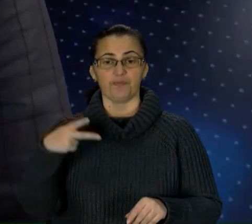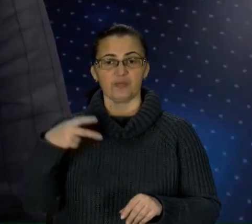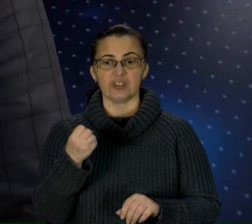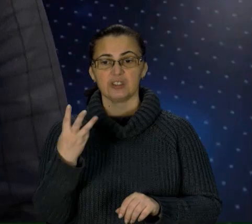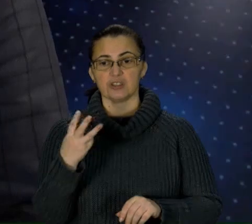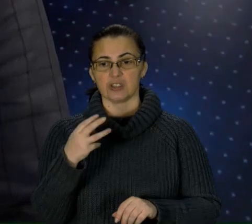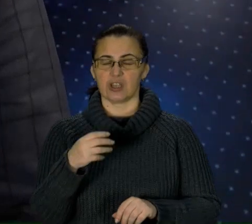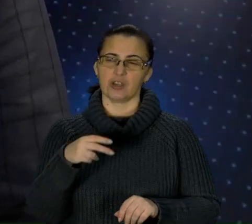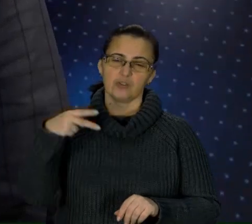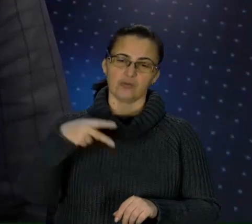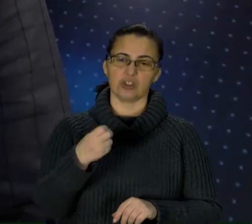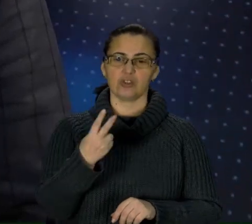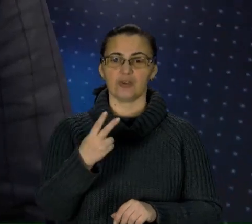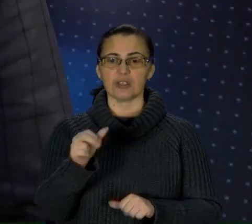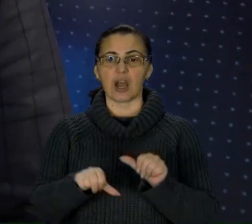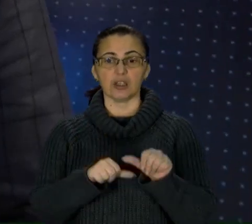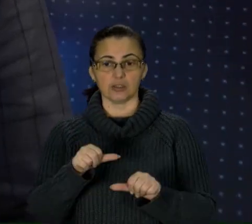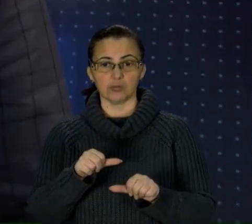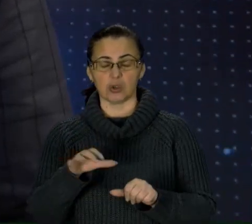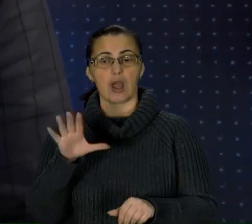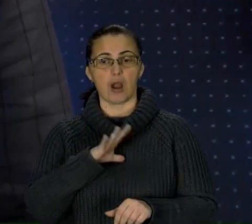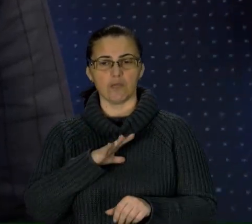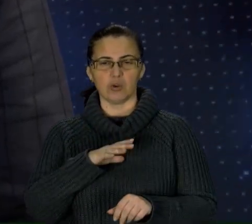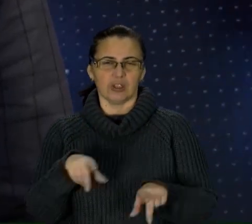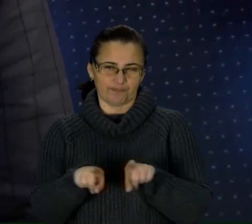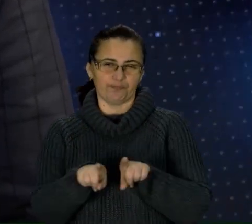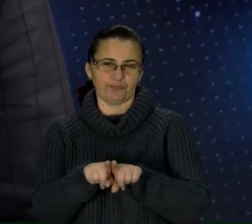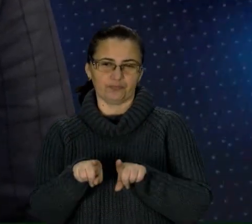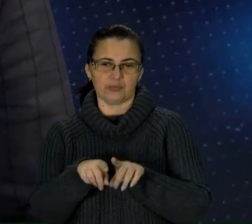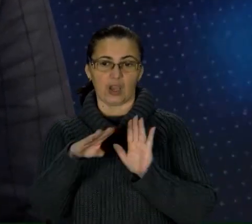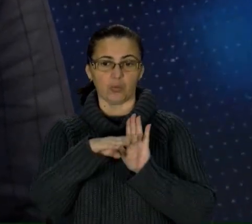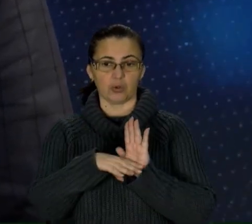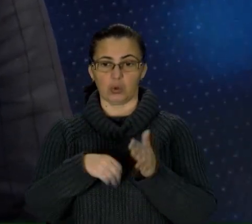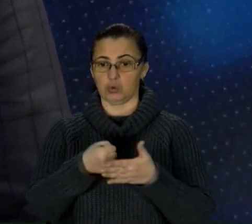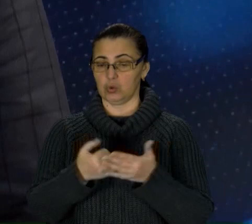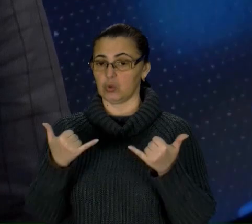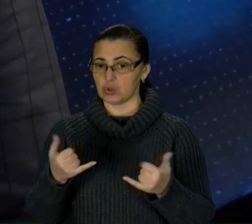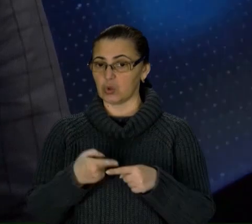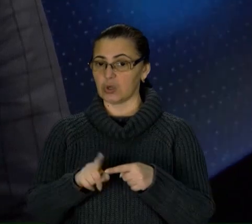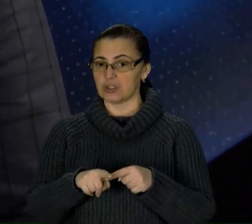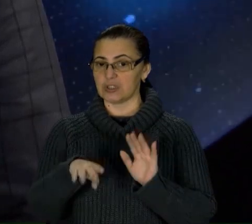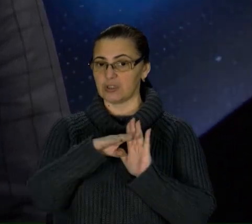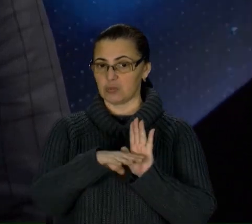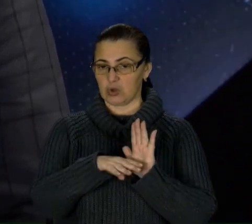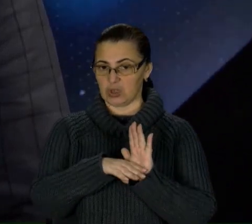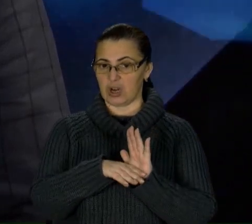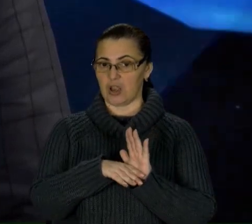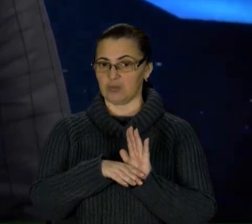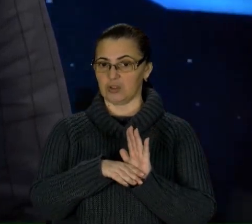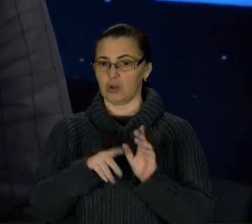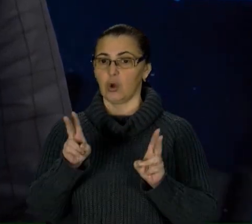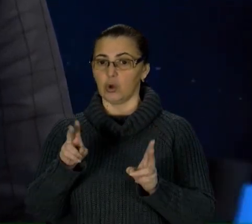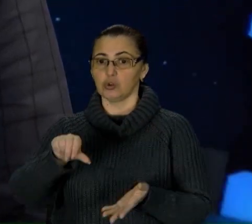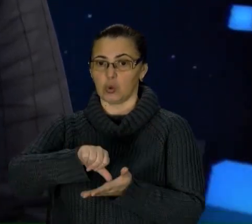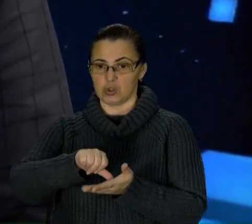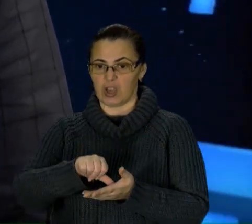-2012 роках була схожа програма. І по сьогоднішній день ці програми далі отримують ті